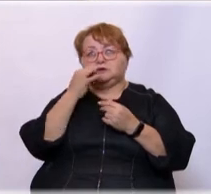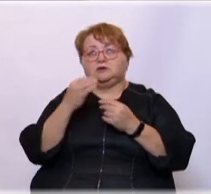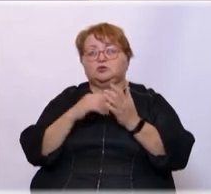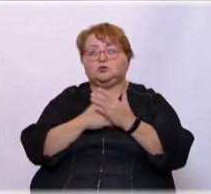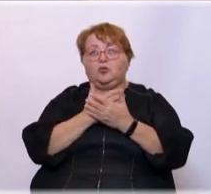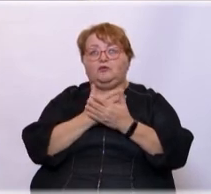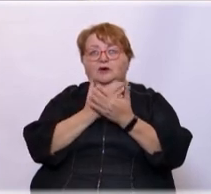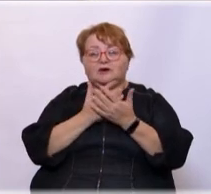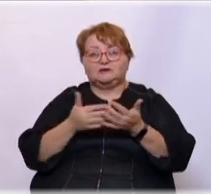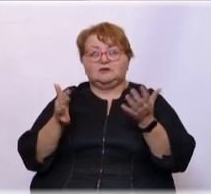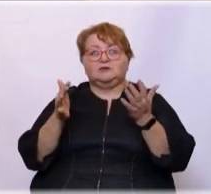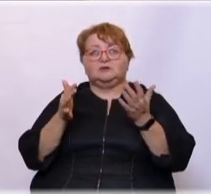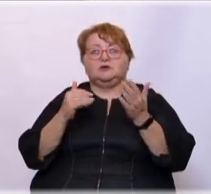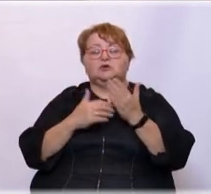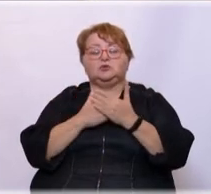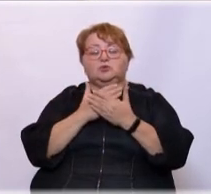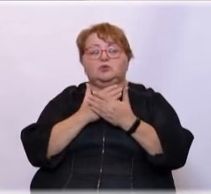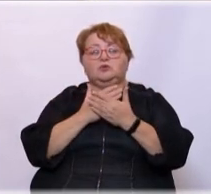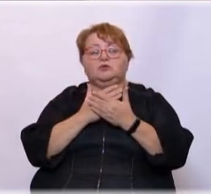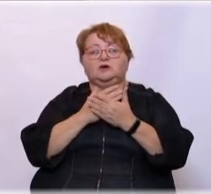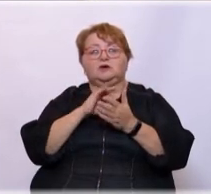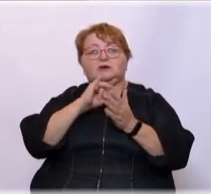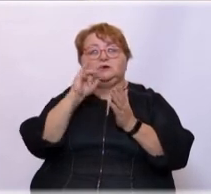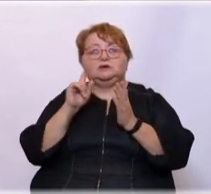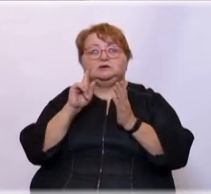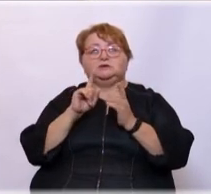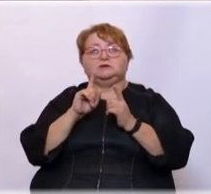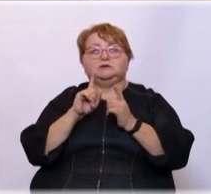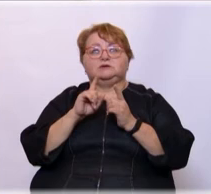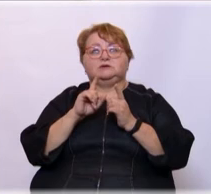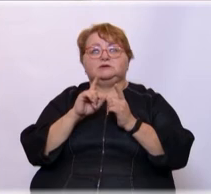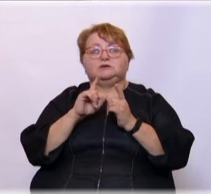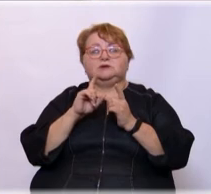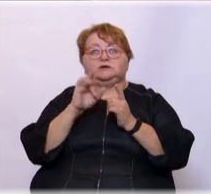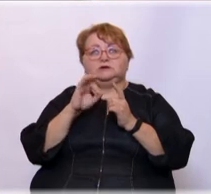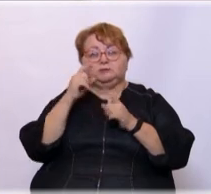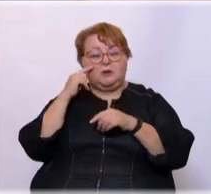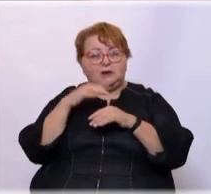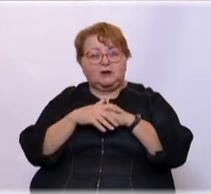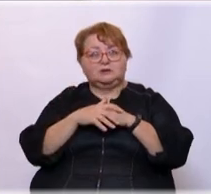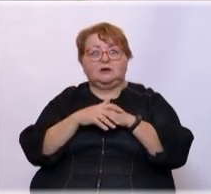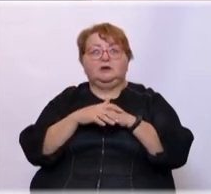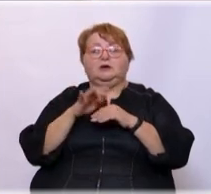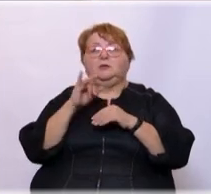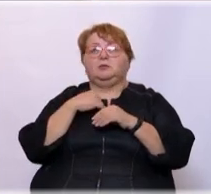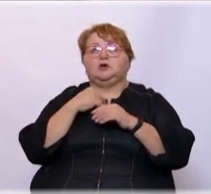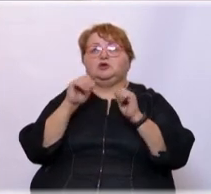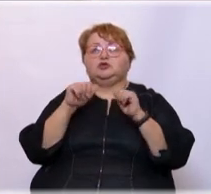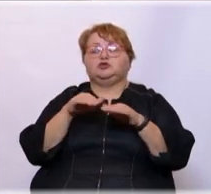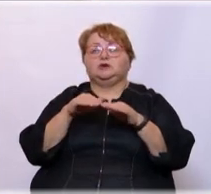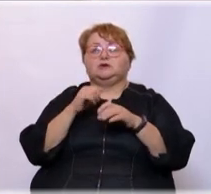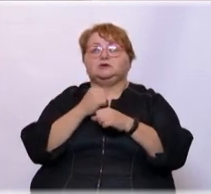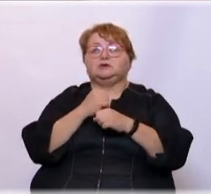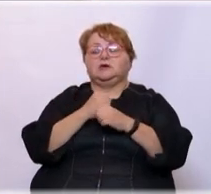новых разновидностях и новых… Есть такой хнист, понятиях, да. То есть мы решили создать